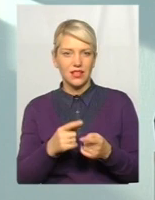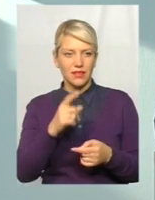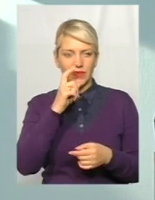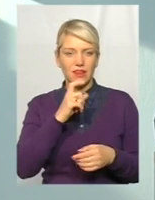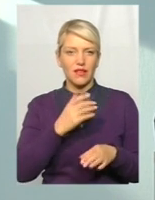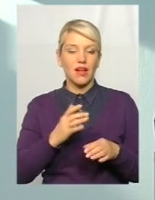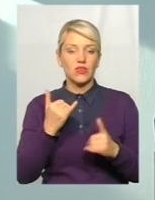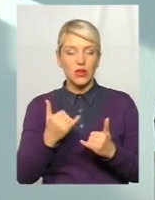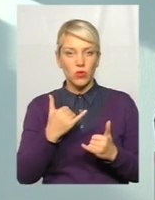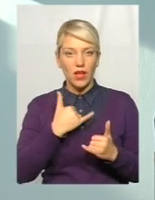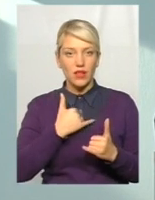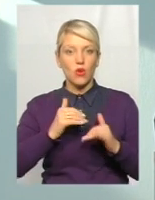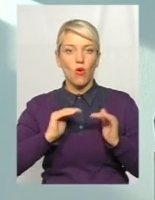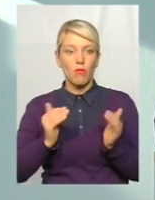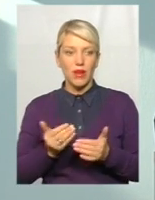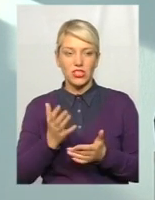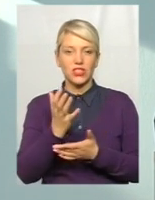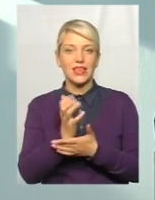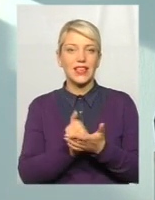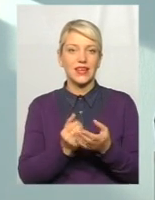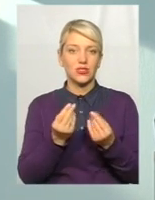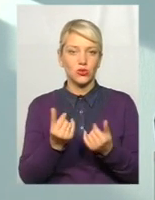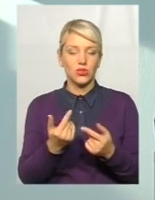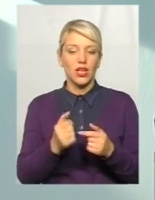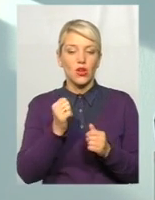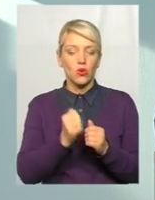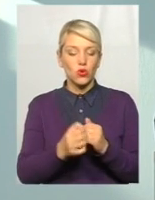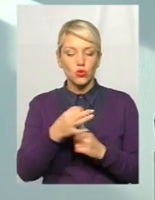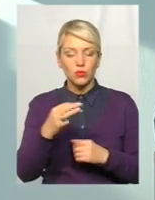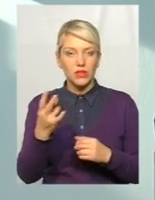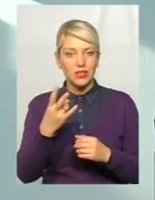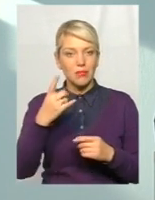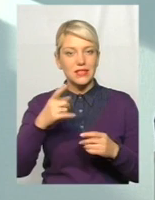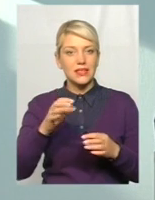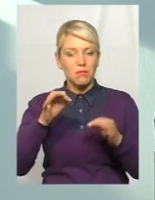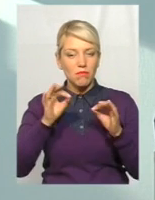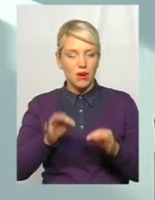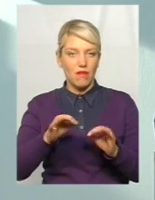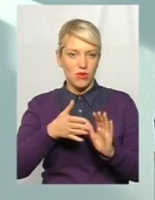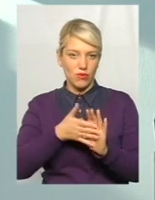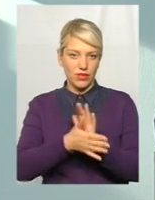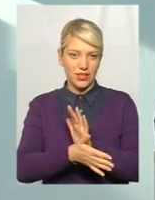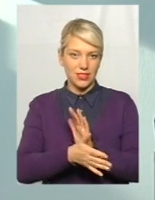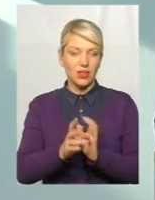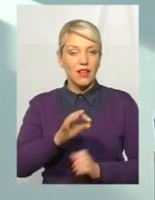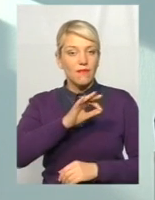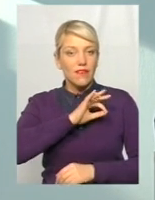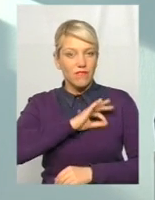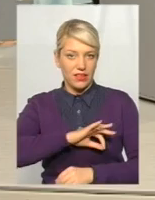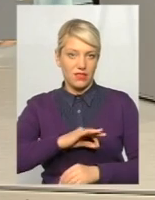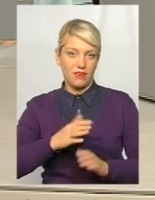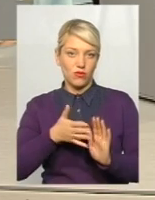ресурси, і кожну копійку треба ефективно витрачати, треба контролювати і дивитися, на що витрачається. Чи не ефективно, чи там